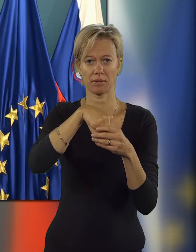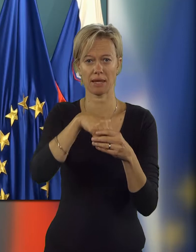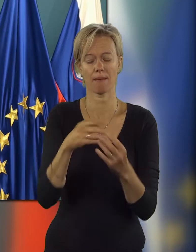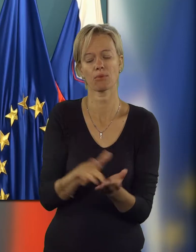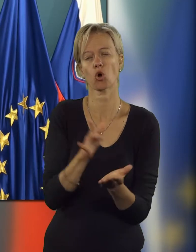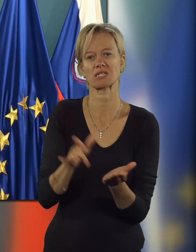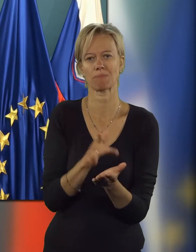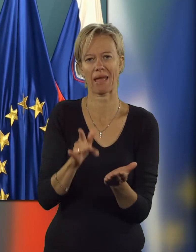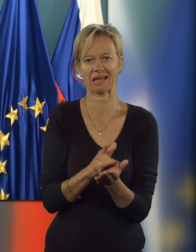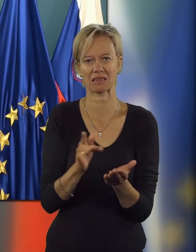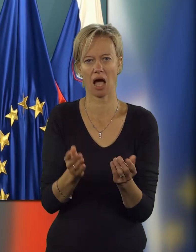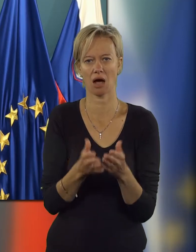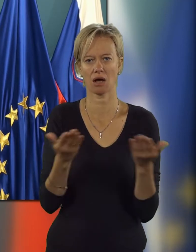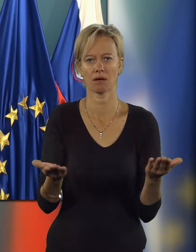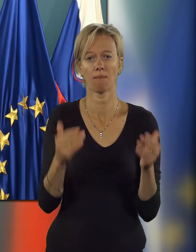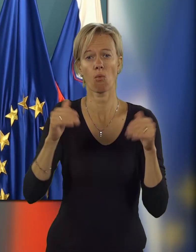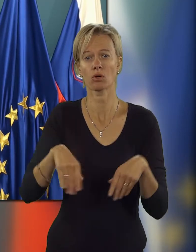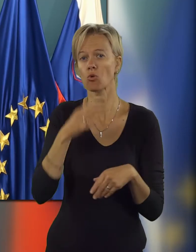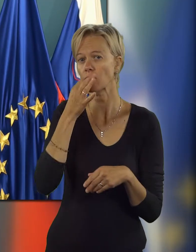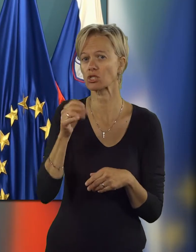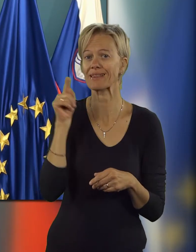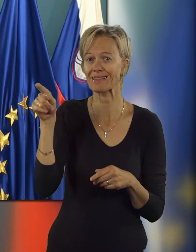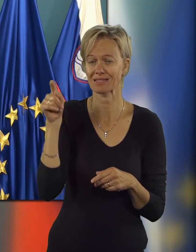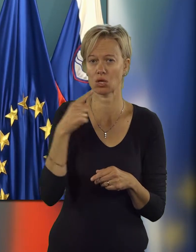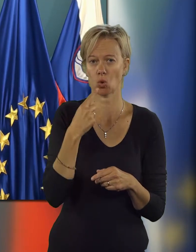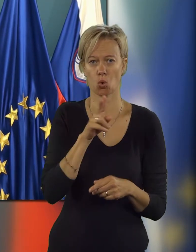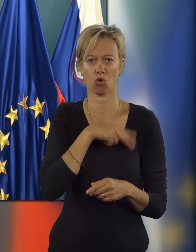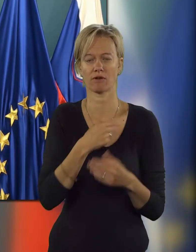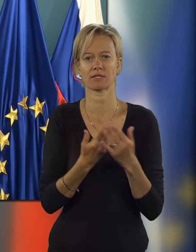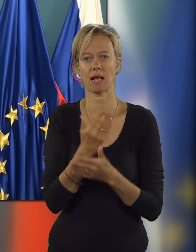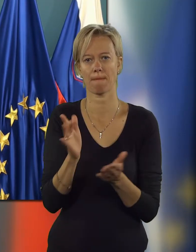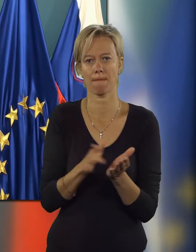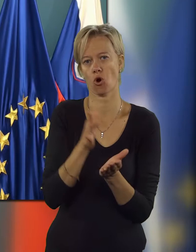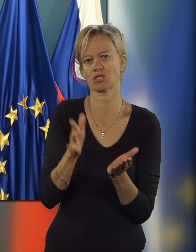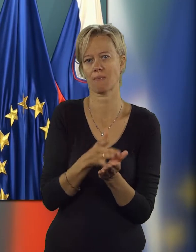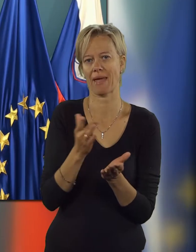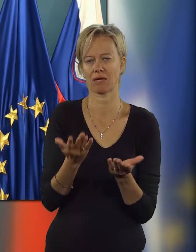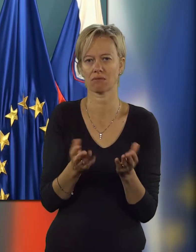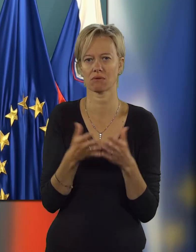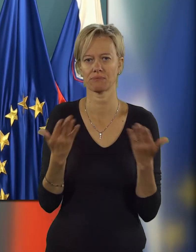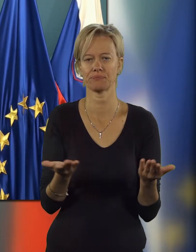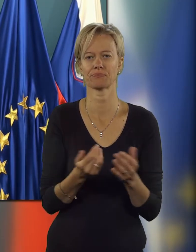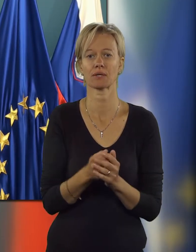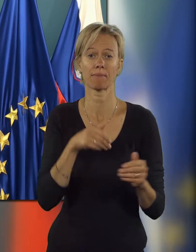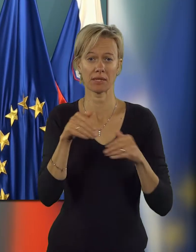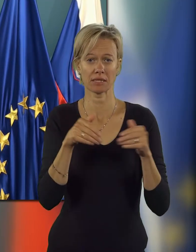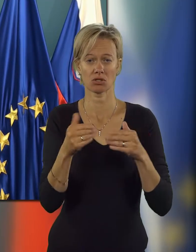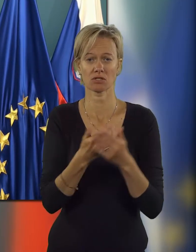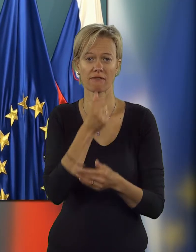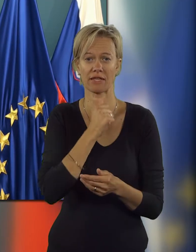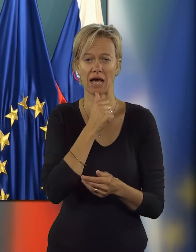prospekta, morate vprašati tistega, ki je odgovoren za prospekt. Ministrstvo za finance